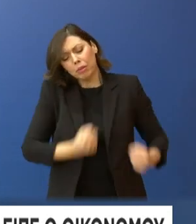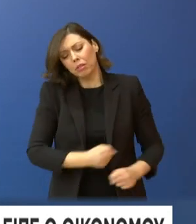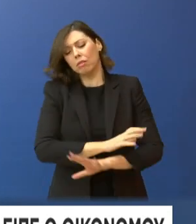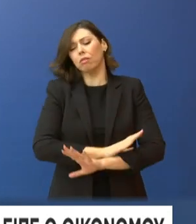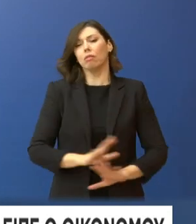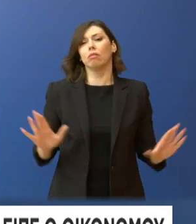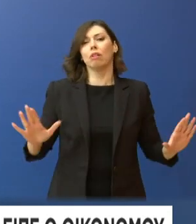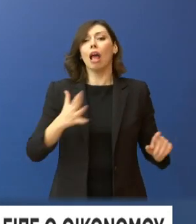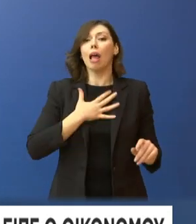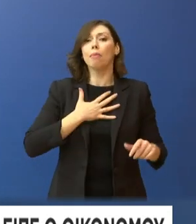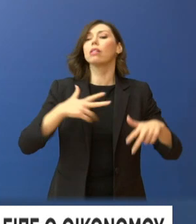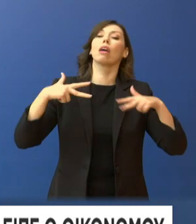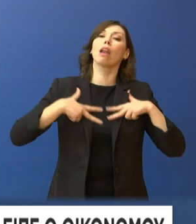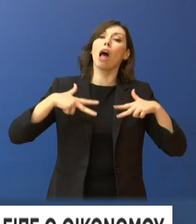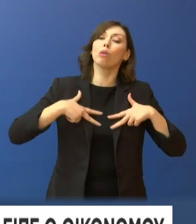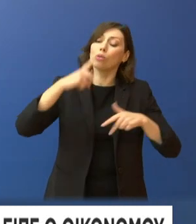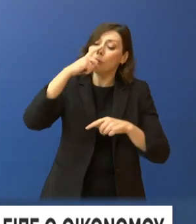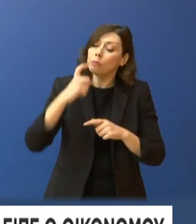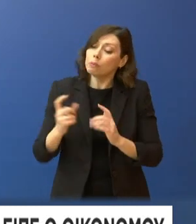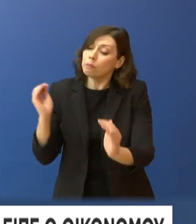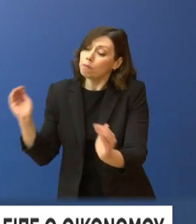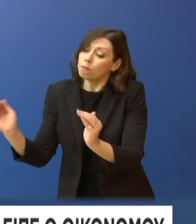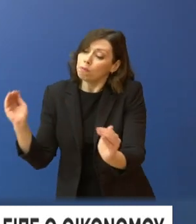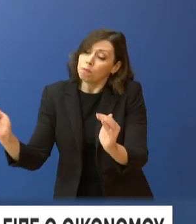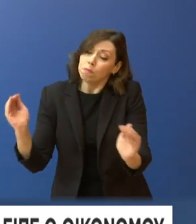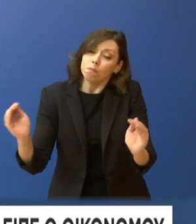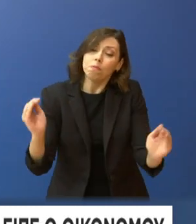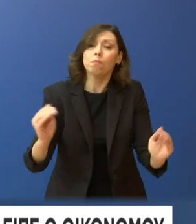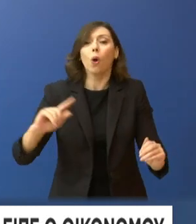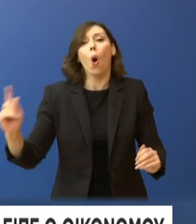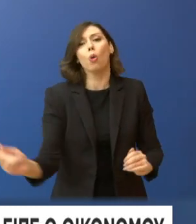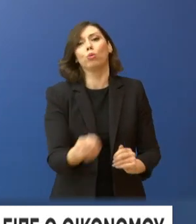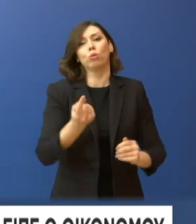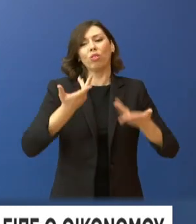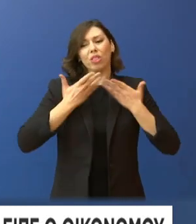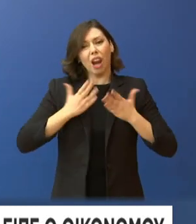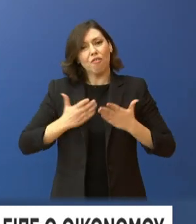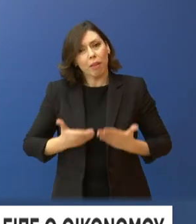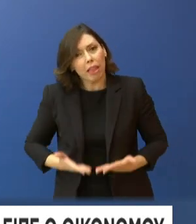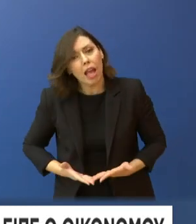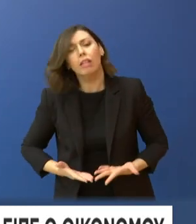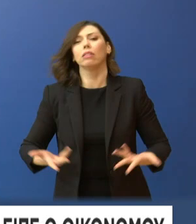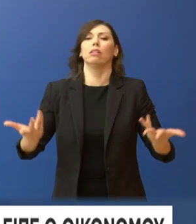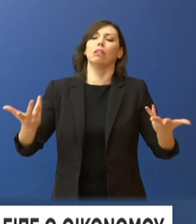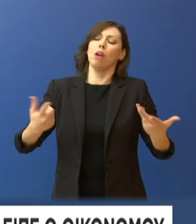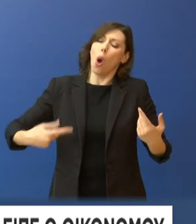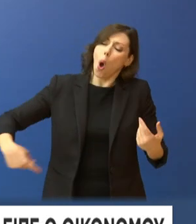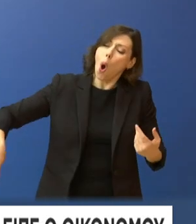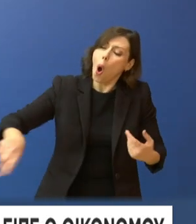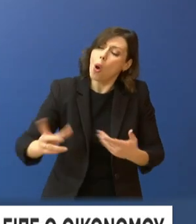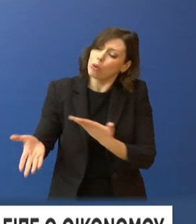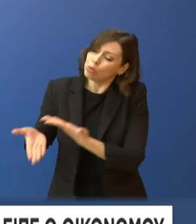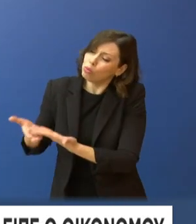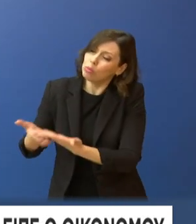τραυματίες, να φροντίσουμε τους ανθρώπους που βίωσαν τα τραγικά συμβάντα, να σταθούμε